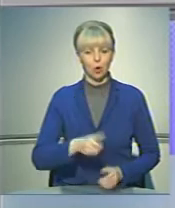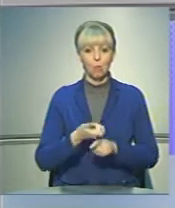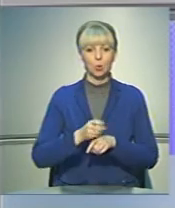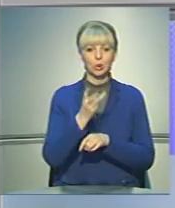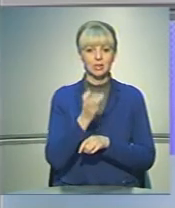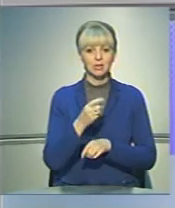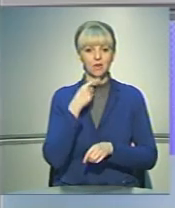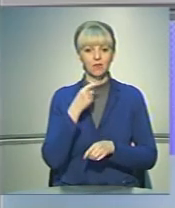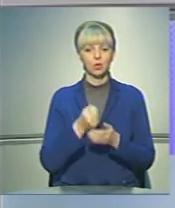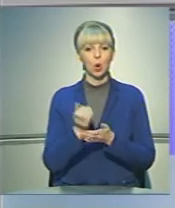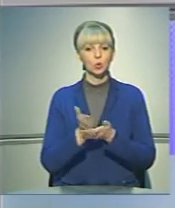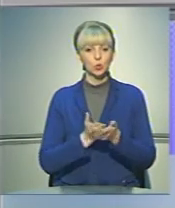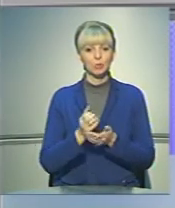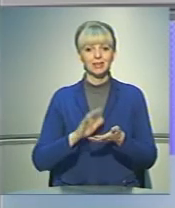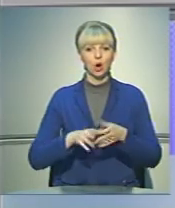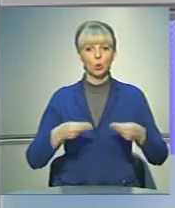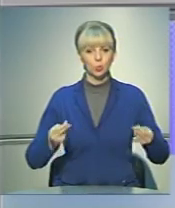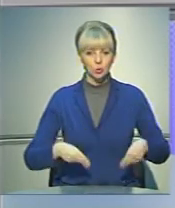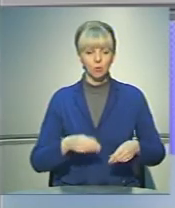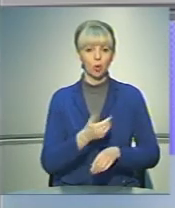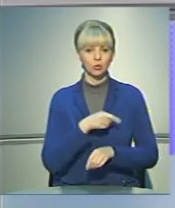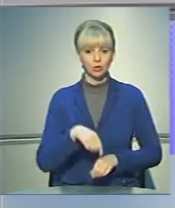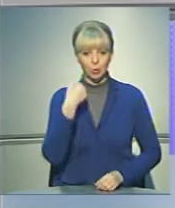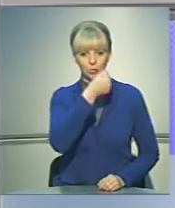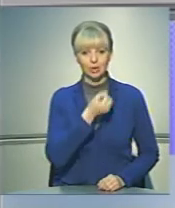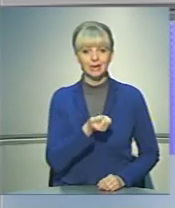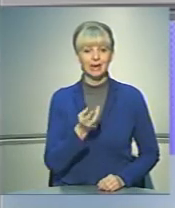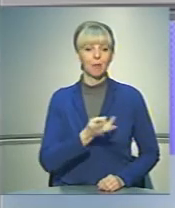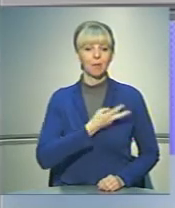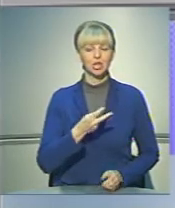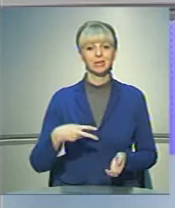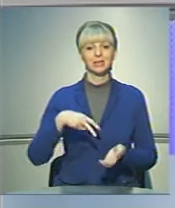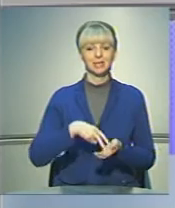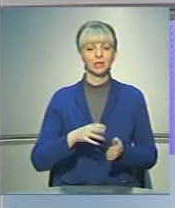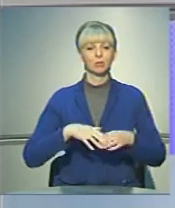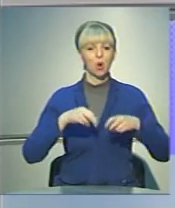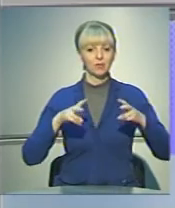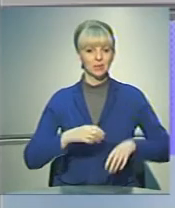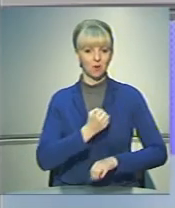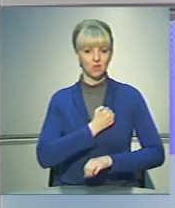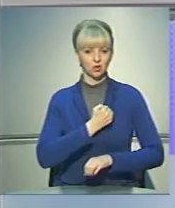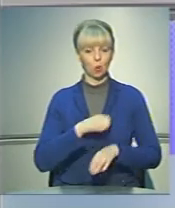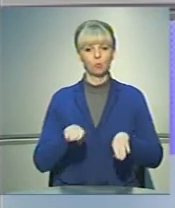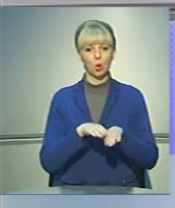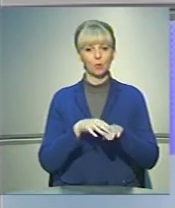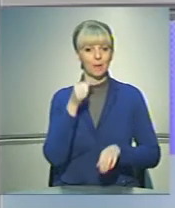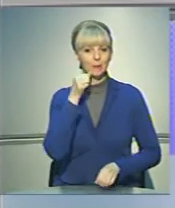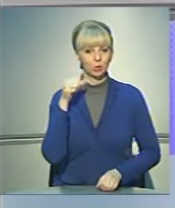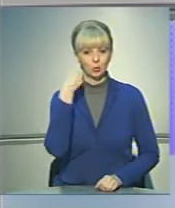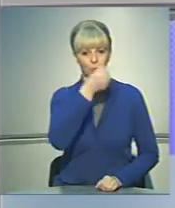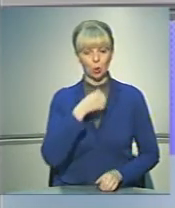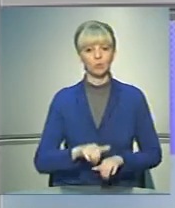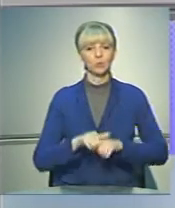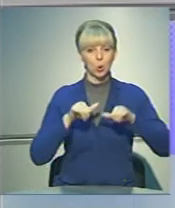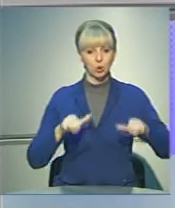А от щодо служби за контрактом, то хоча цьогоріч кількість бажаючих стати професійними військовими порівняно з минулими роками